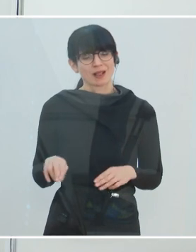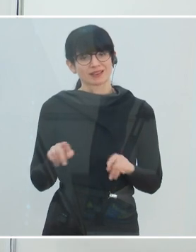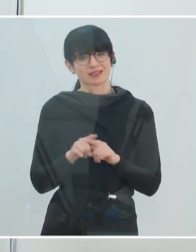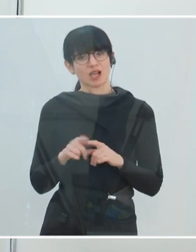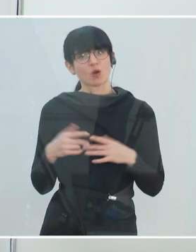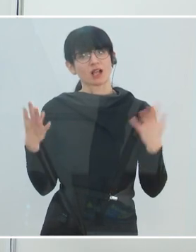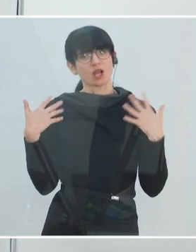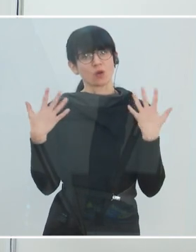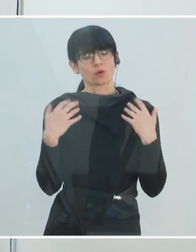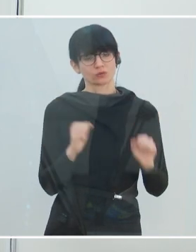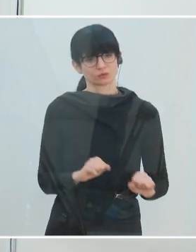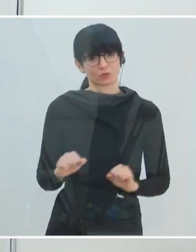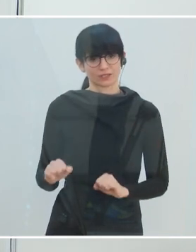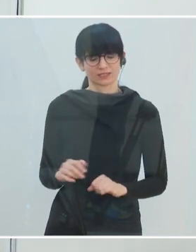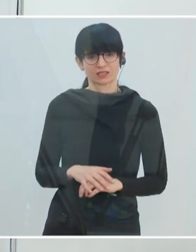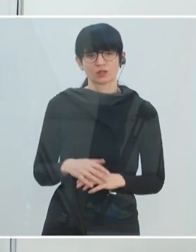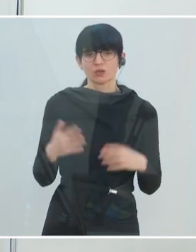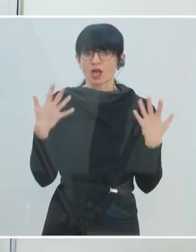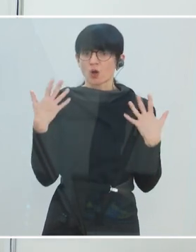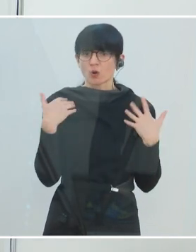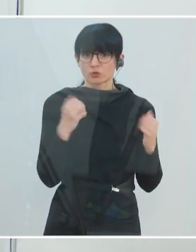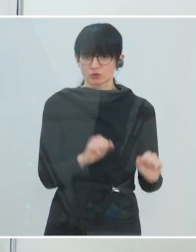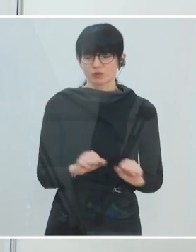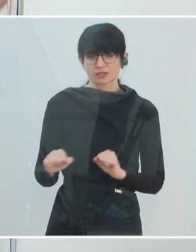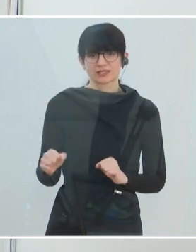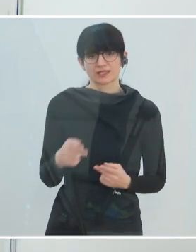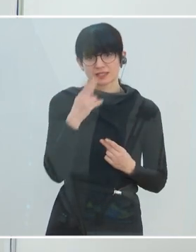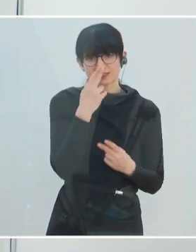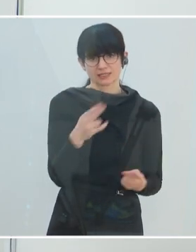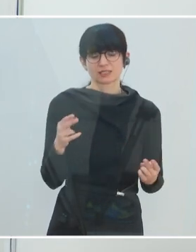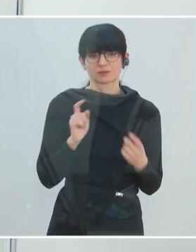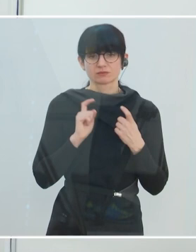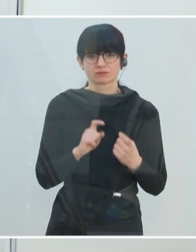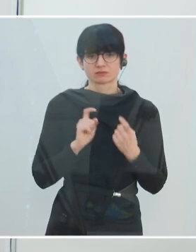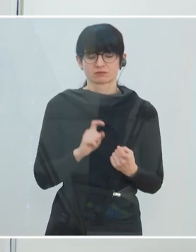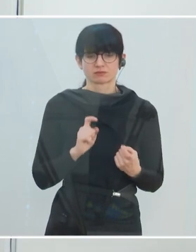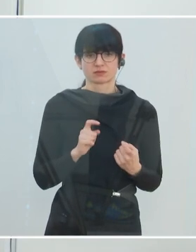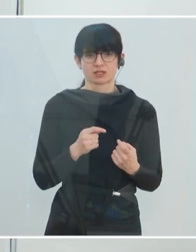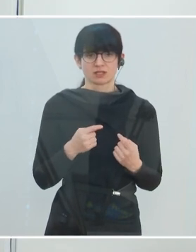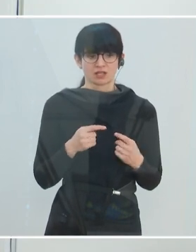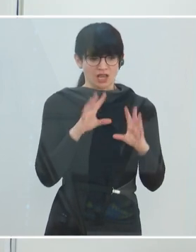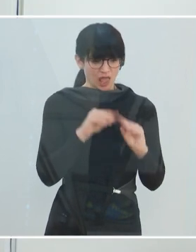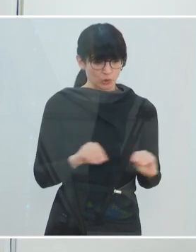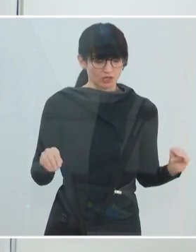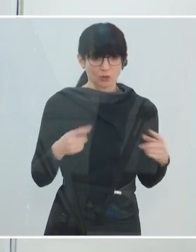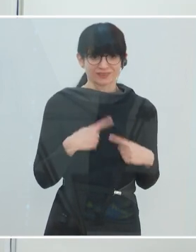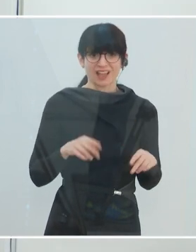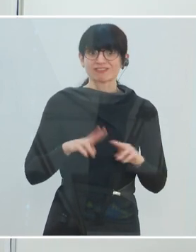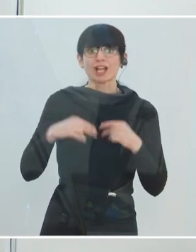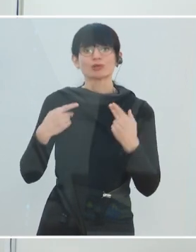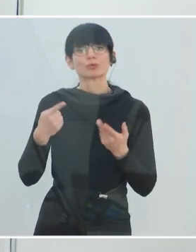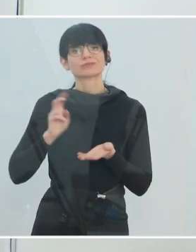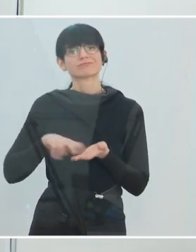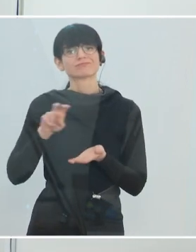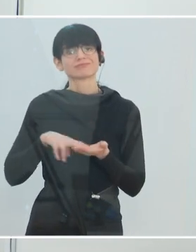Erholungsmöglichkeiten dazu. Und bei den Erholungsmöglichkeiten, da sieht man zum Beispiel die Debatte, dürfen die Leute im Lockdown rausgehen in die Natur oder